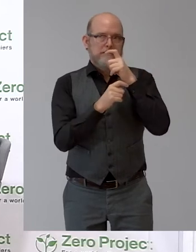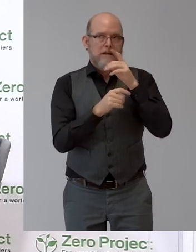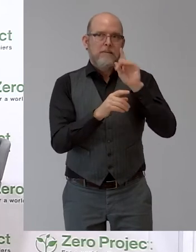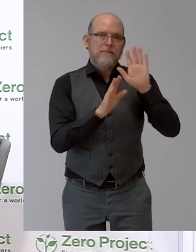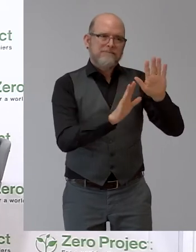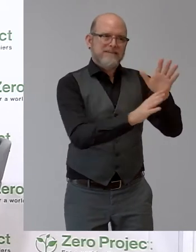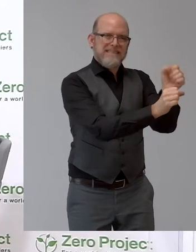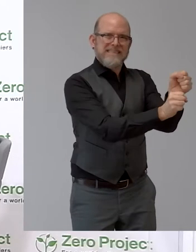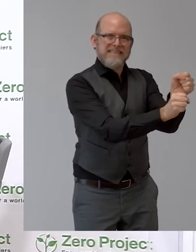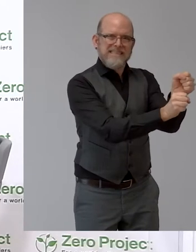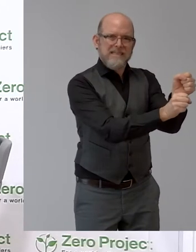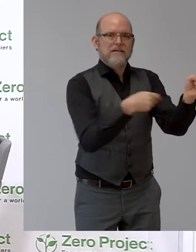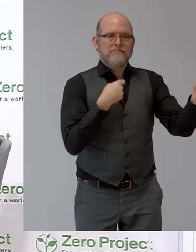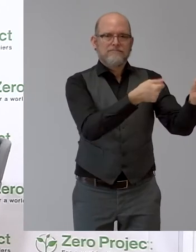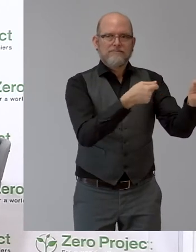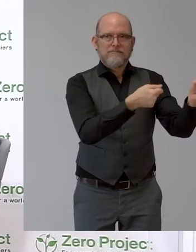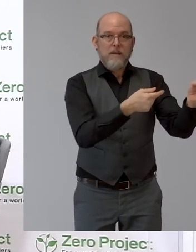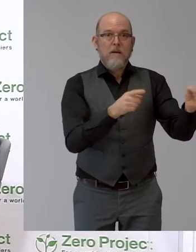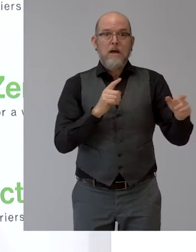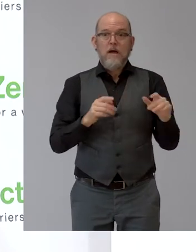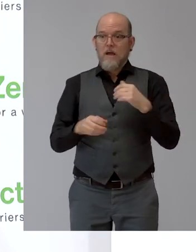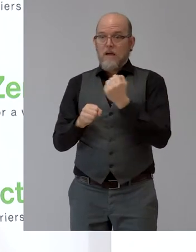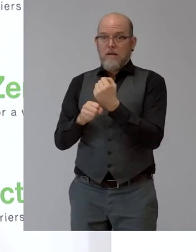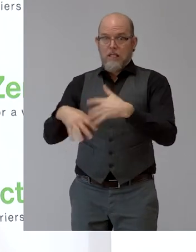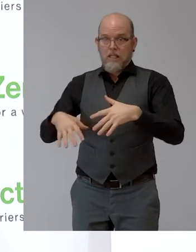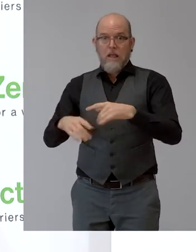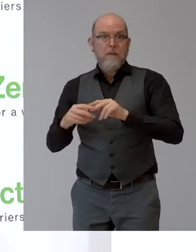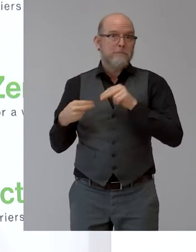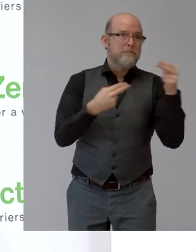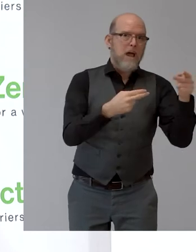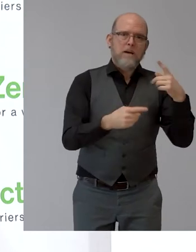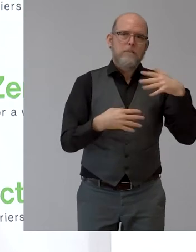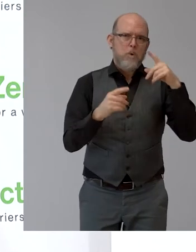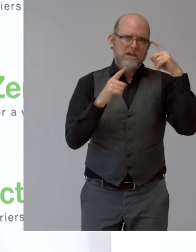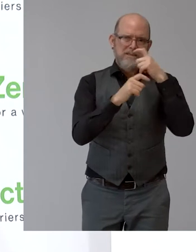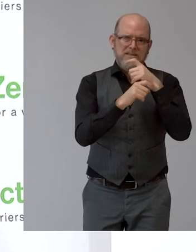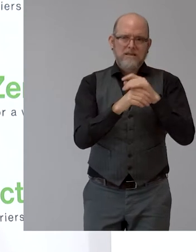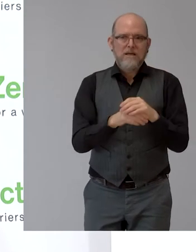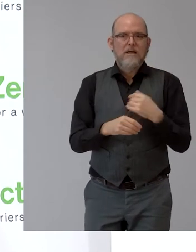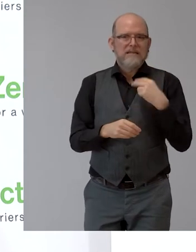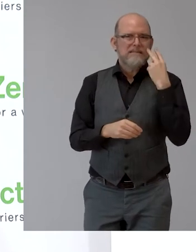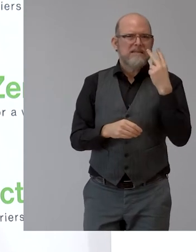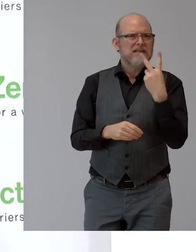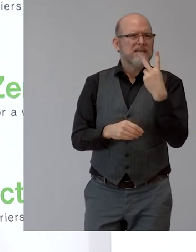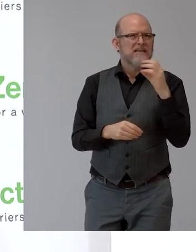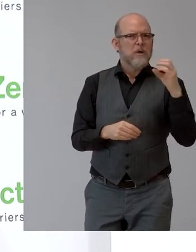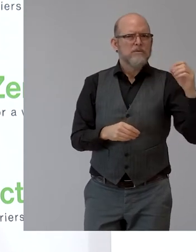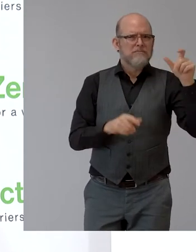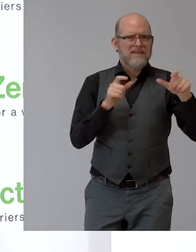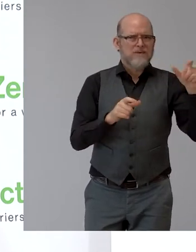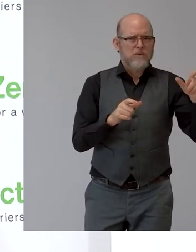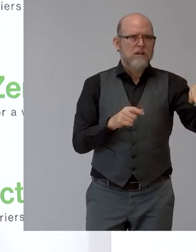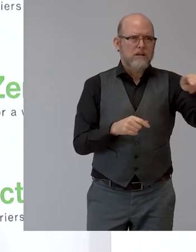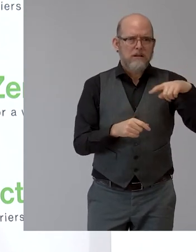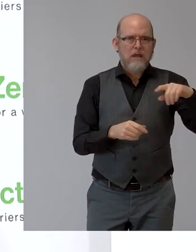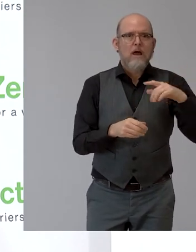bislang schon über 2000 positive Fälle. Das heißt, wir konnten eigentlich durch diese Maßnahmen 2000 Arbeitsplätze von Menschen mit Behinderungen